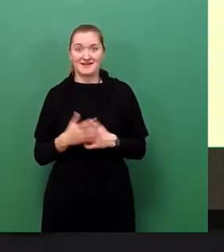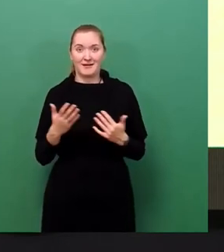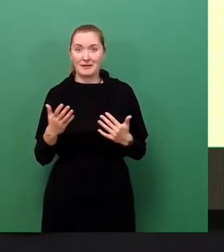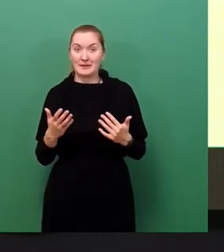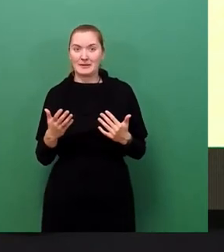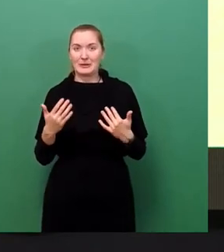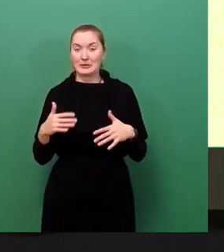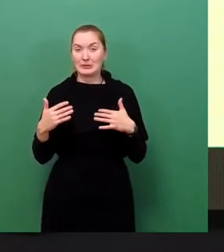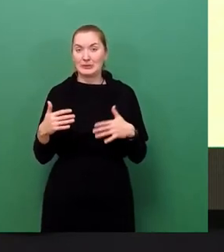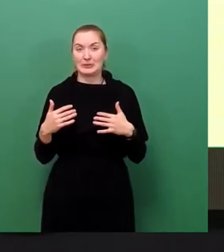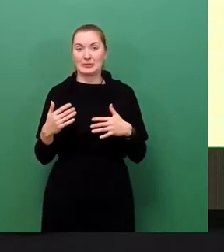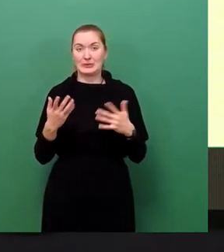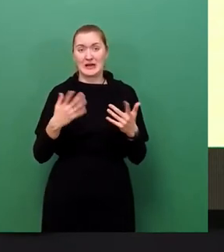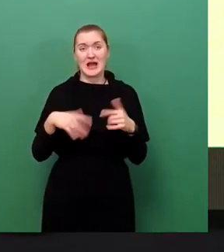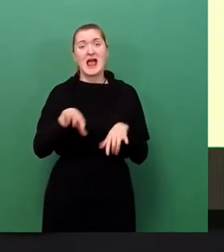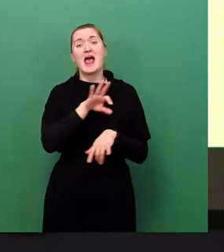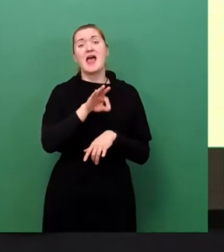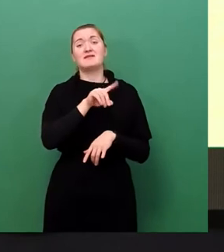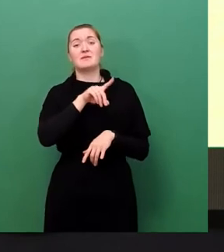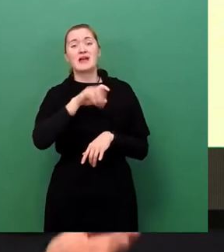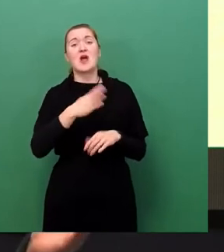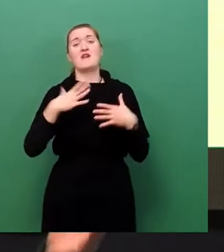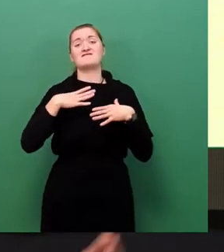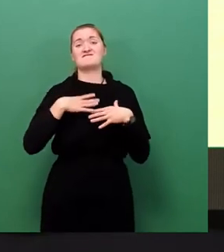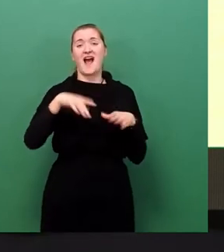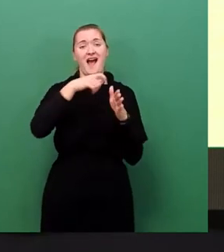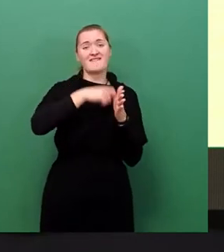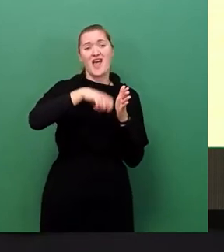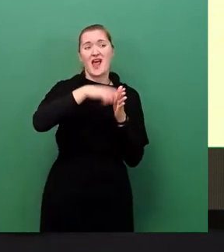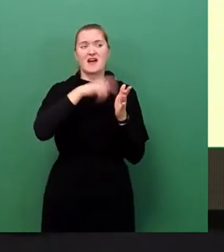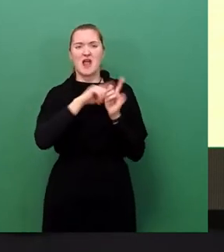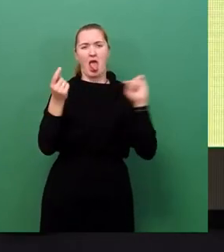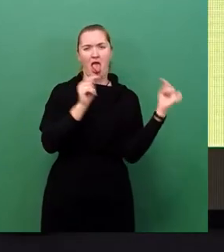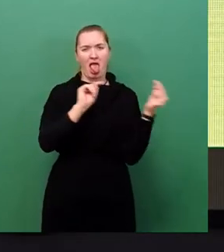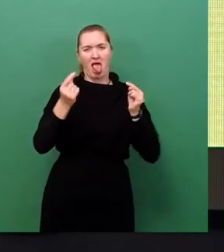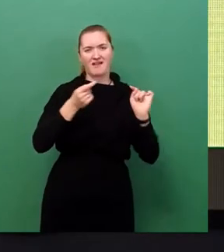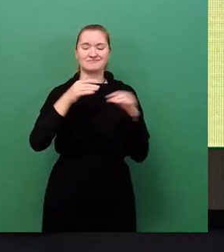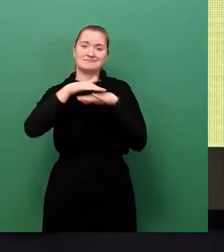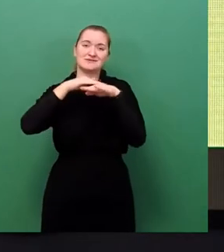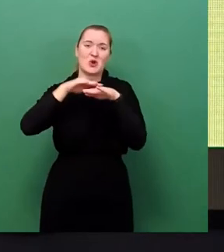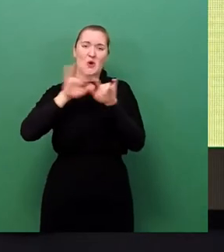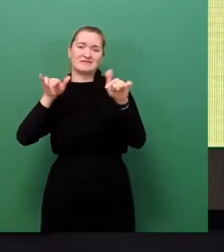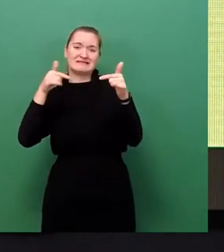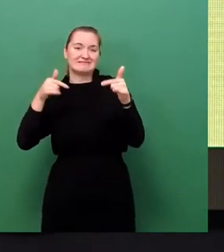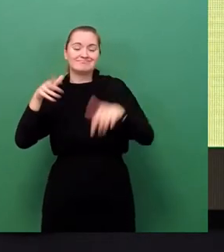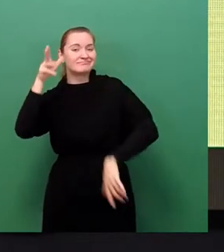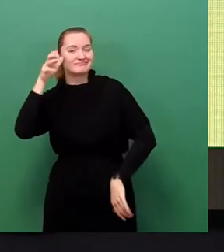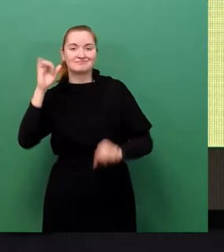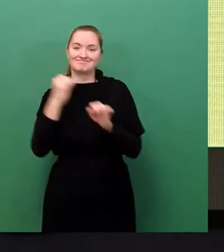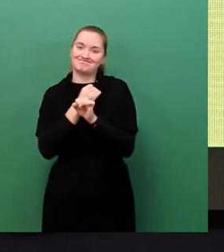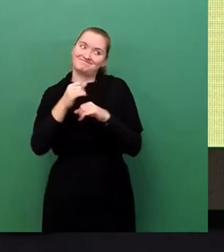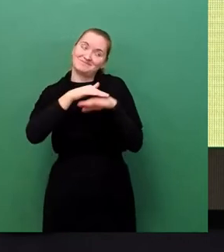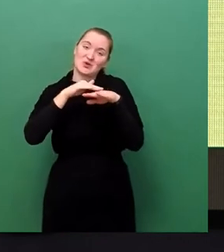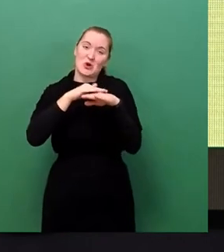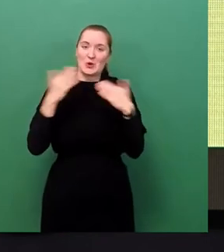Also, FDP und Freie Wähler zerlegen sich gerade hier selbst, leider kann man das im Stream nicht hören. So, also, kommen wir dazu,